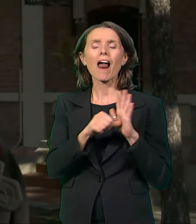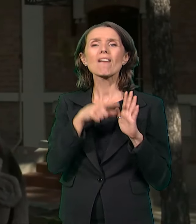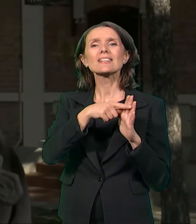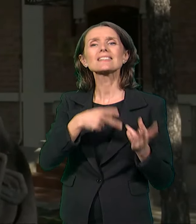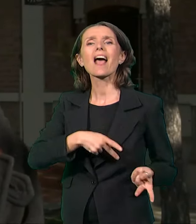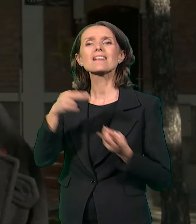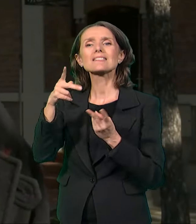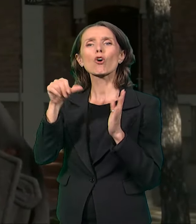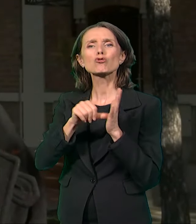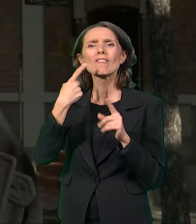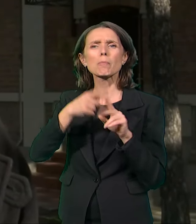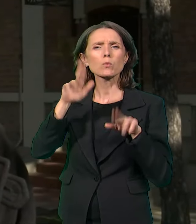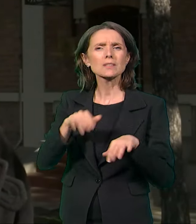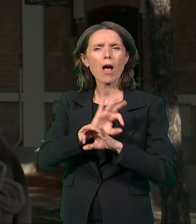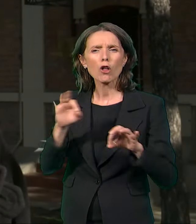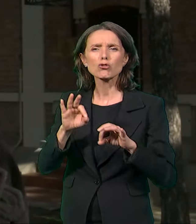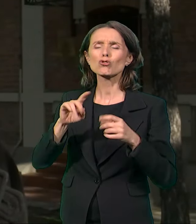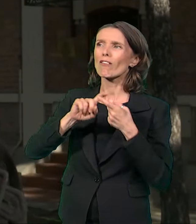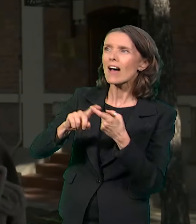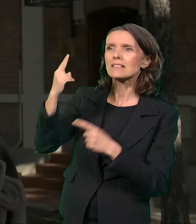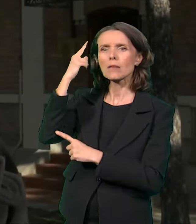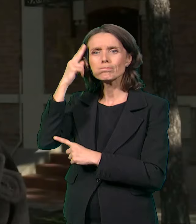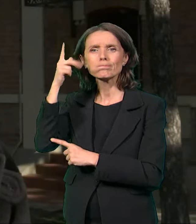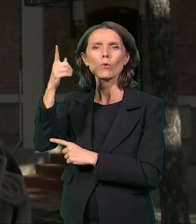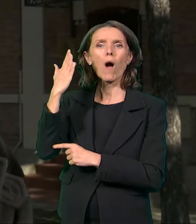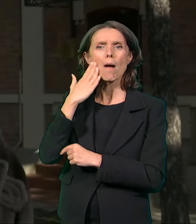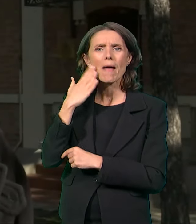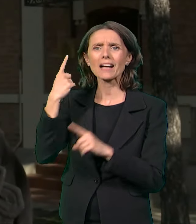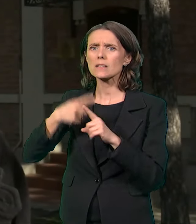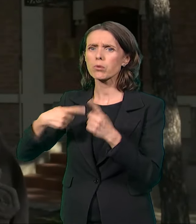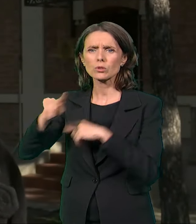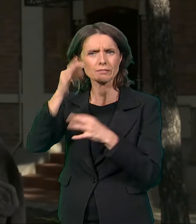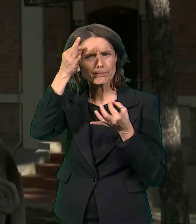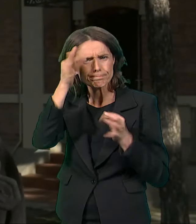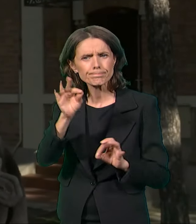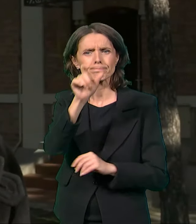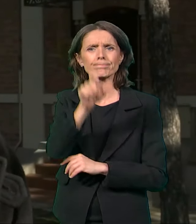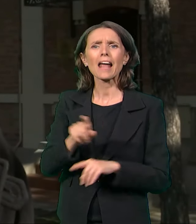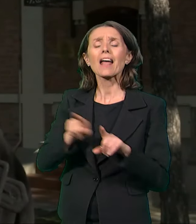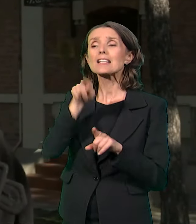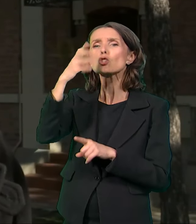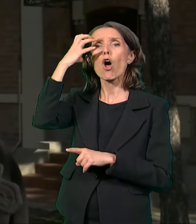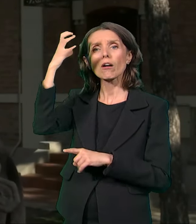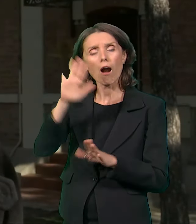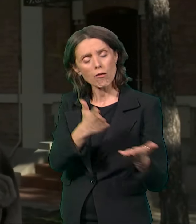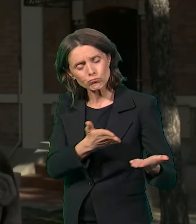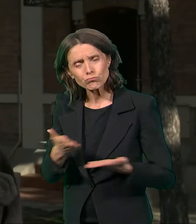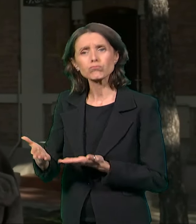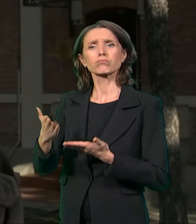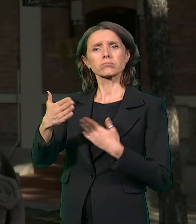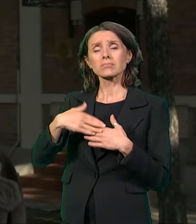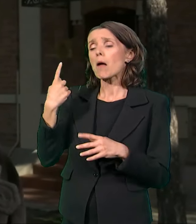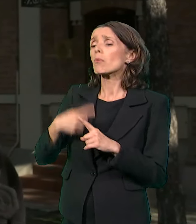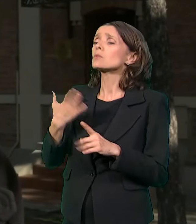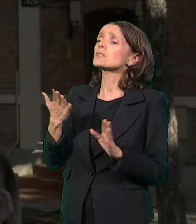Sjedinjenim američkim državama. Ugled na ličnost, čest gost na dvoru i neko čija se reč